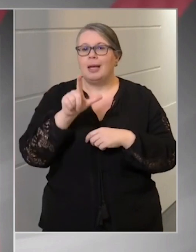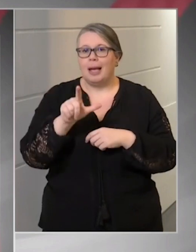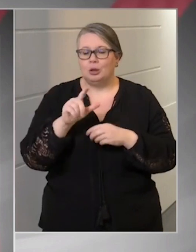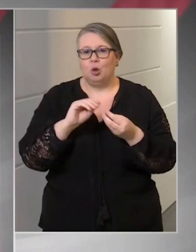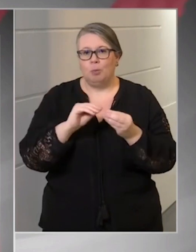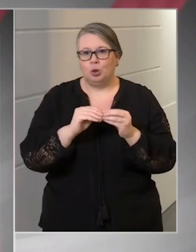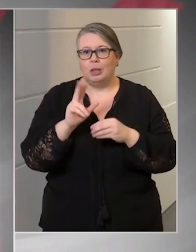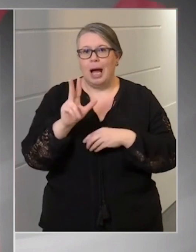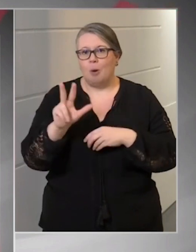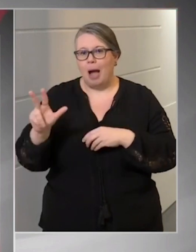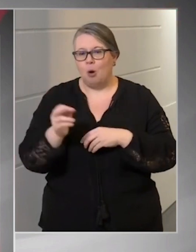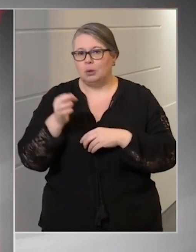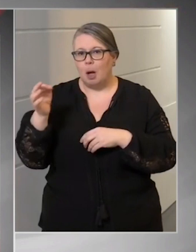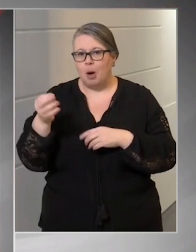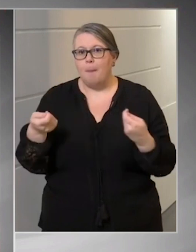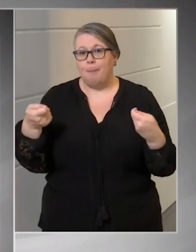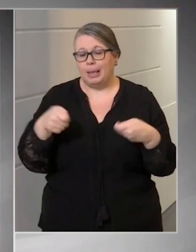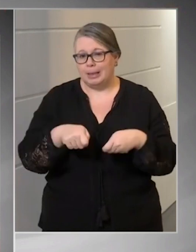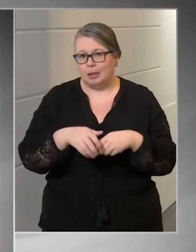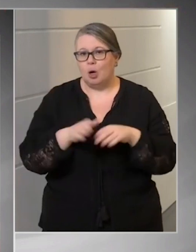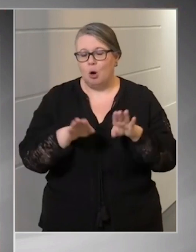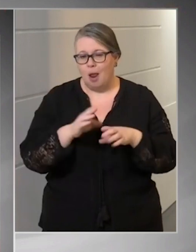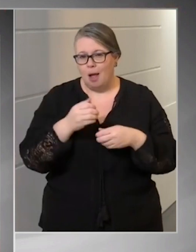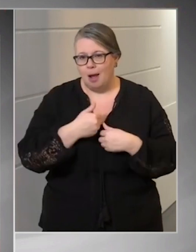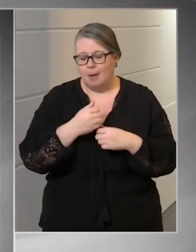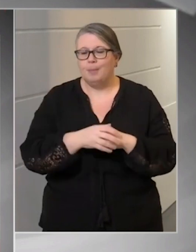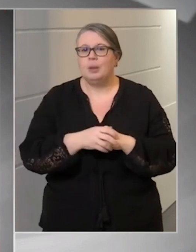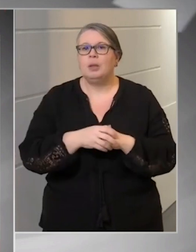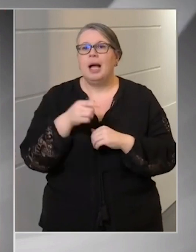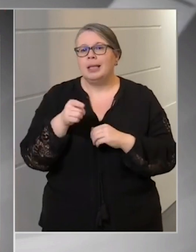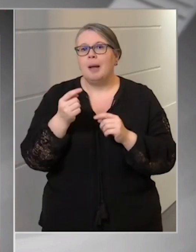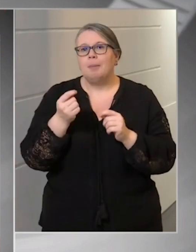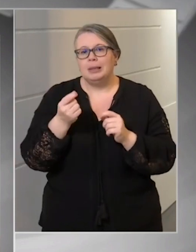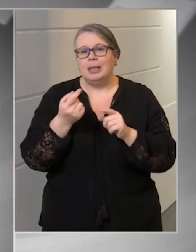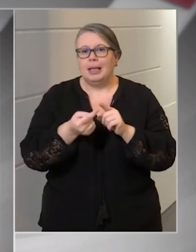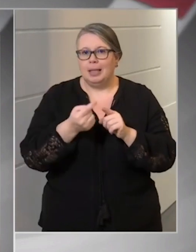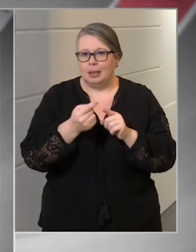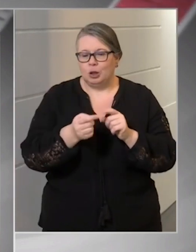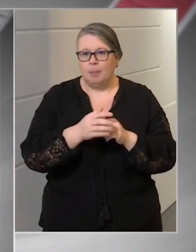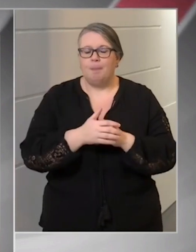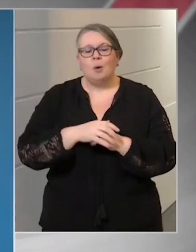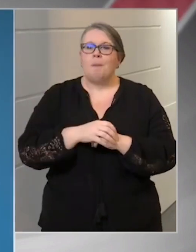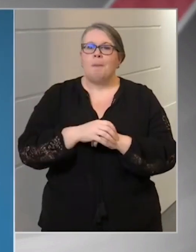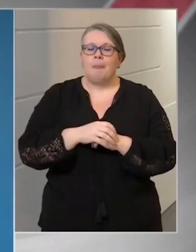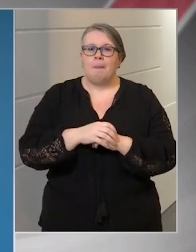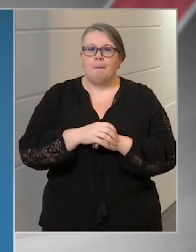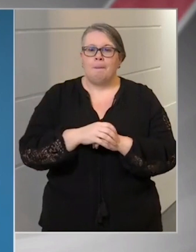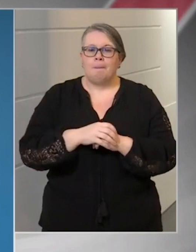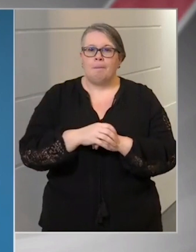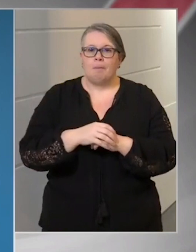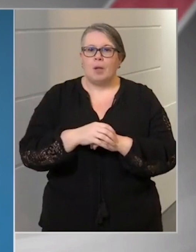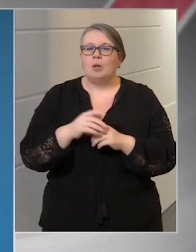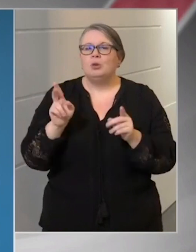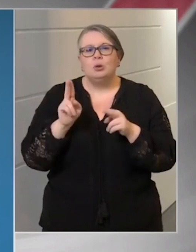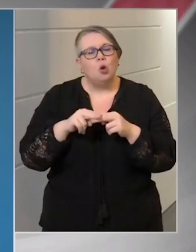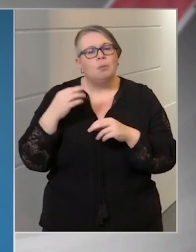-93 év közötti személyek voltak, legtöbbüknek valamilyen krónikus betegségük is volt. A járvány kezdete óta